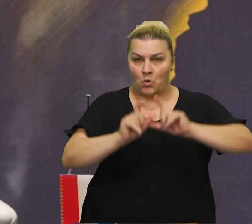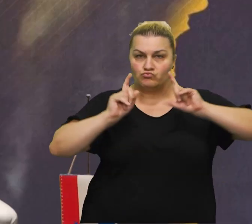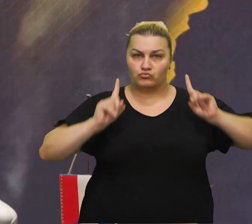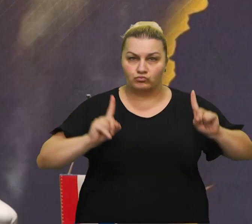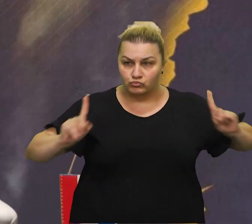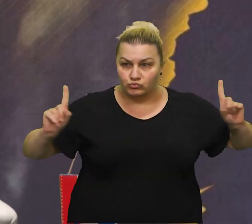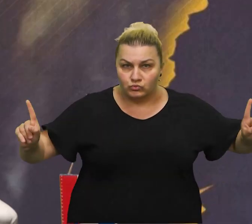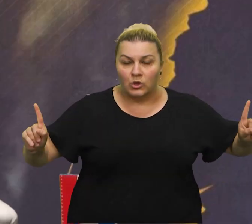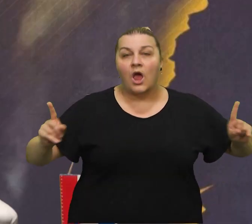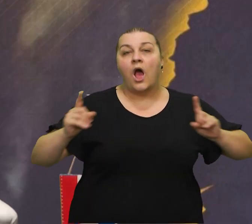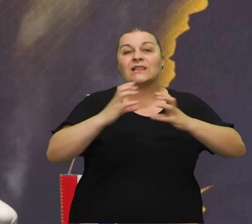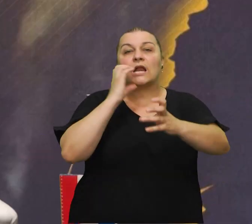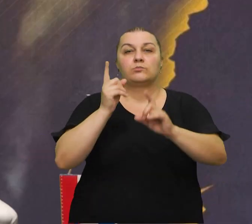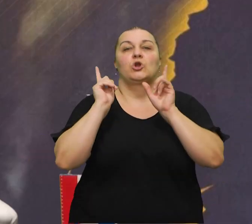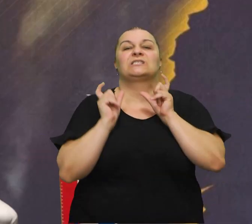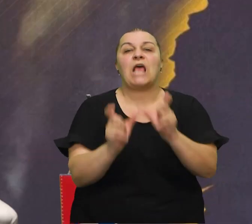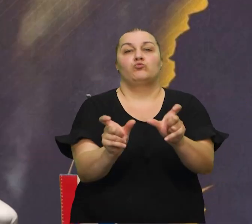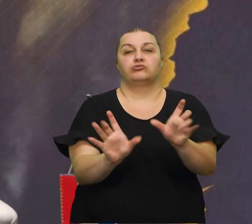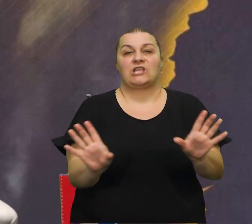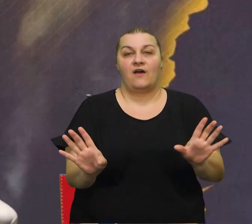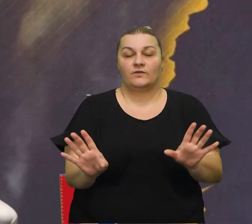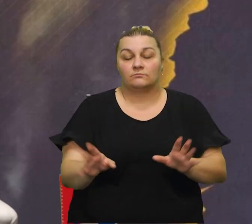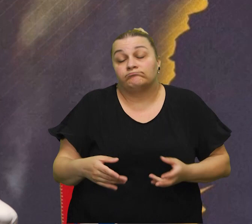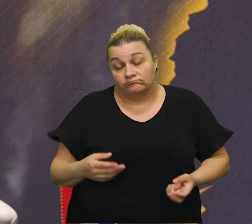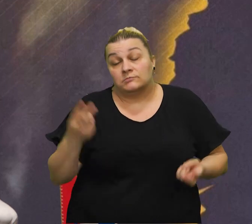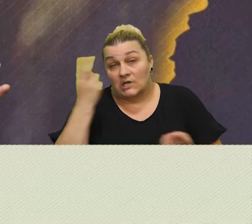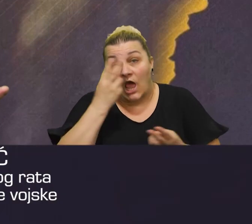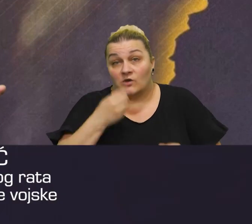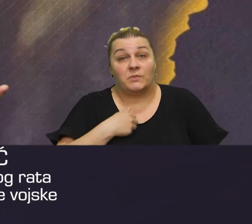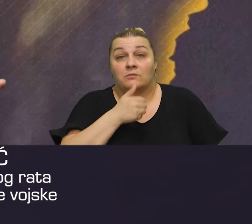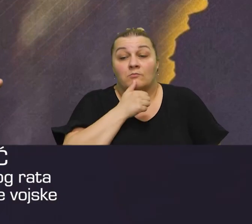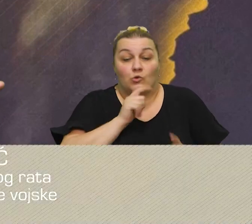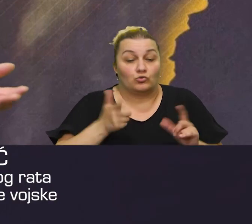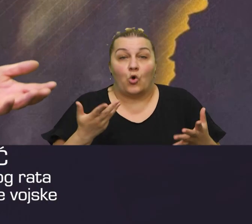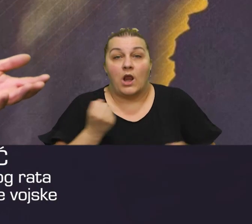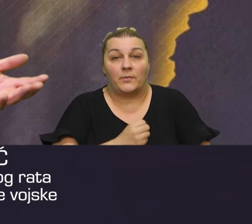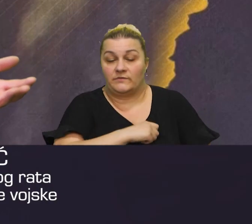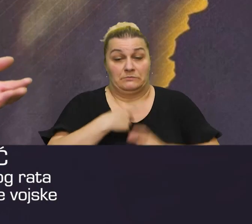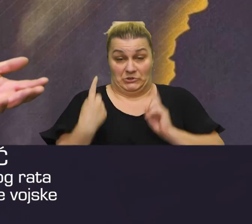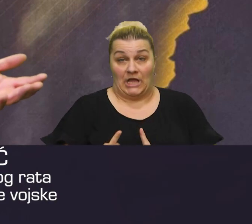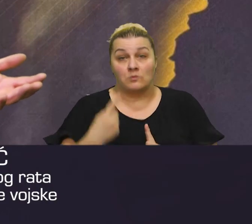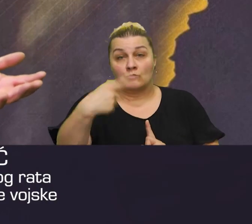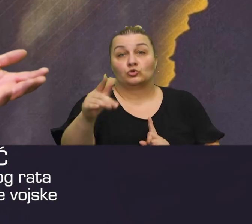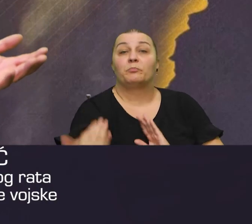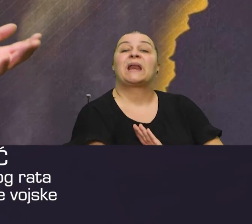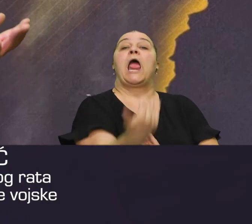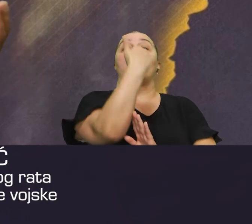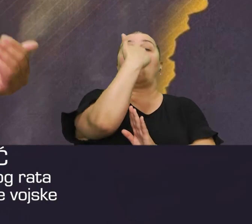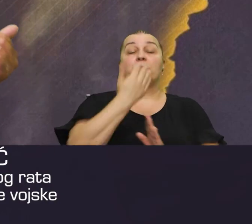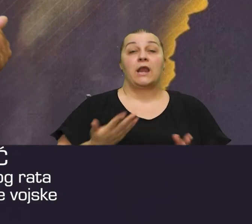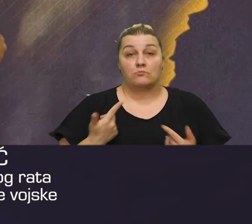normalno. Mi smo već bili takome stanje da vidimo šta su mogli to pripli kod nas, izgazati nas. Jedno tako, drugo ništa. Znači,